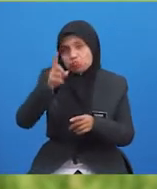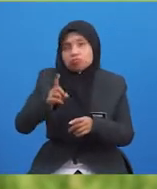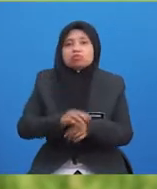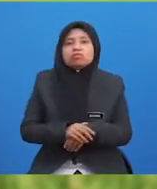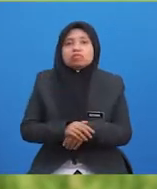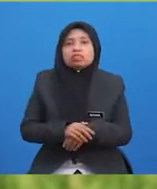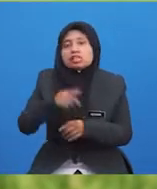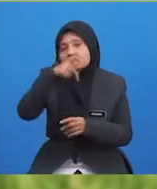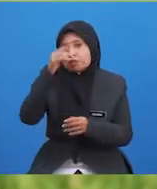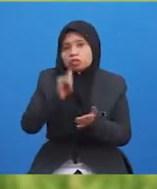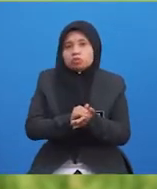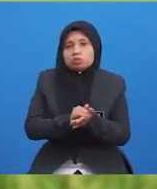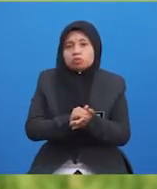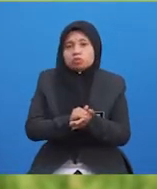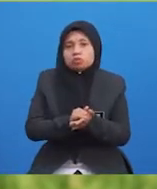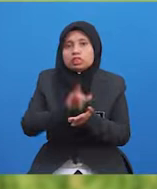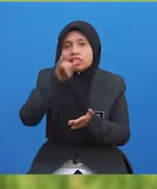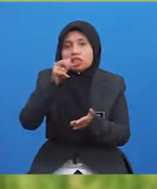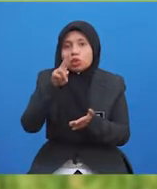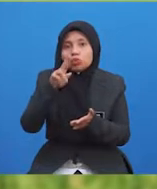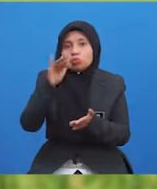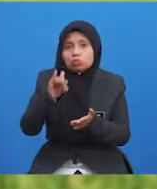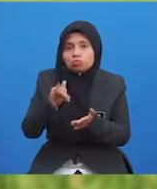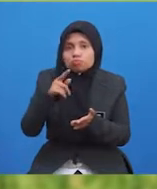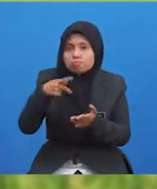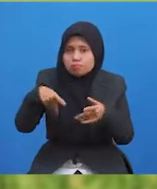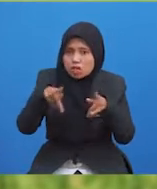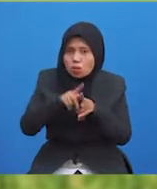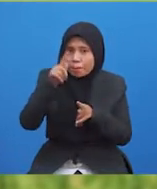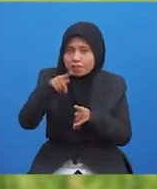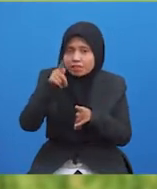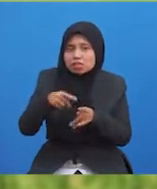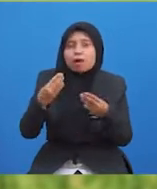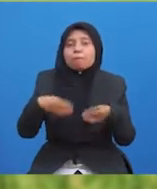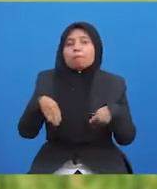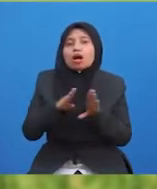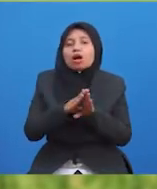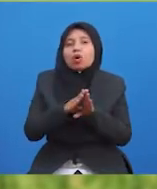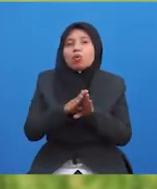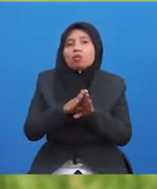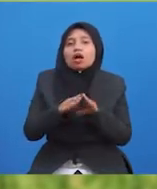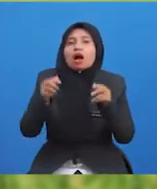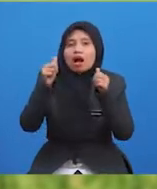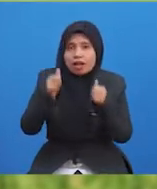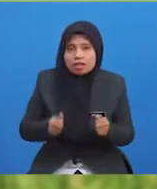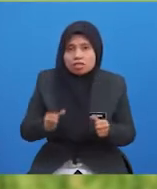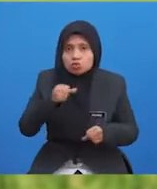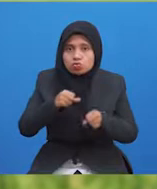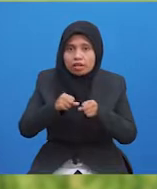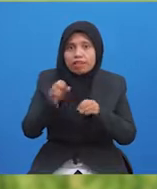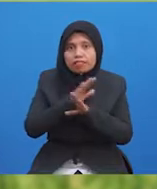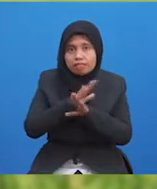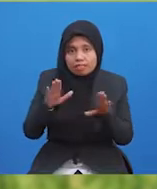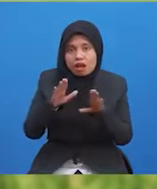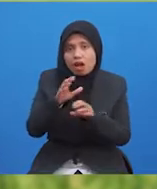Justeru, jurulatih yang terlibat dalam sukan perlu memastikan bahawa atlet tidak terlibat dalam